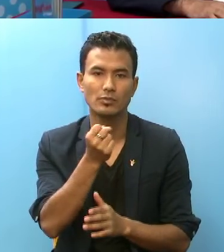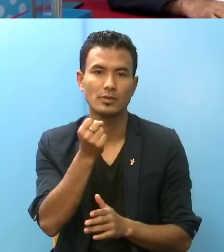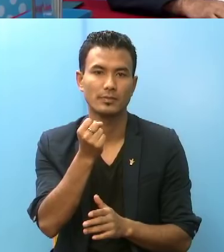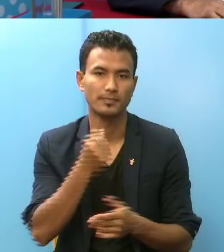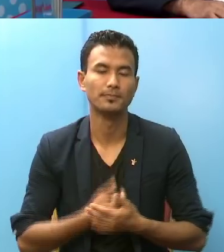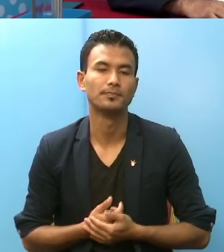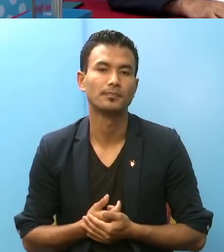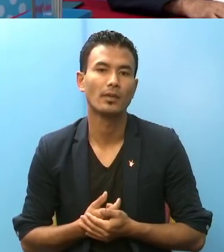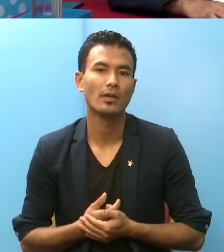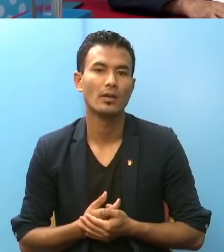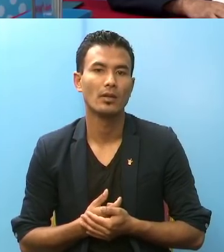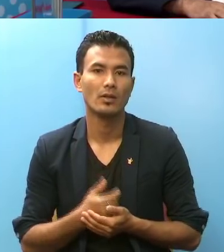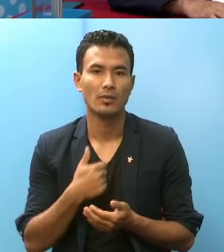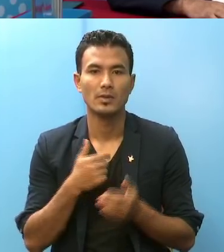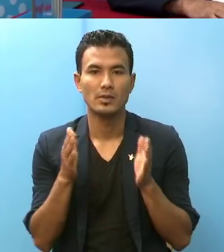लाग चाहिए